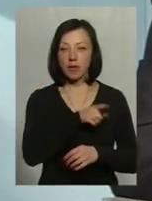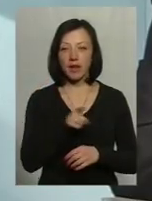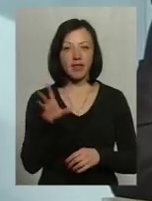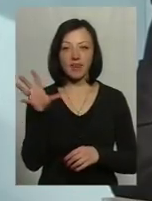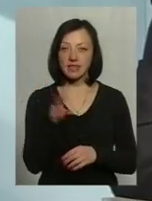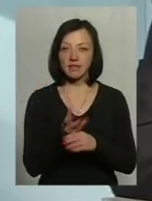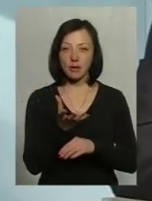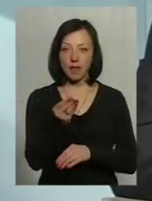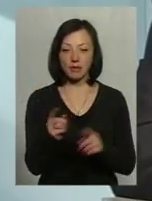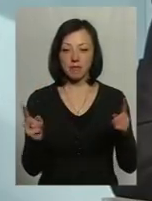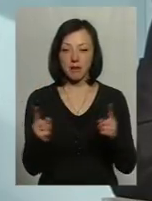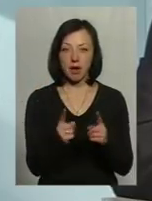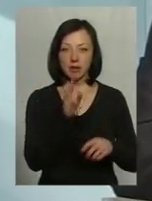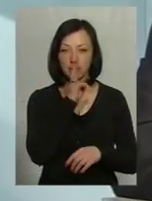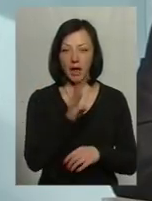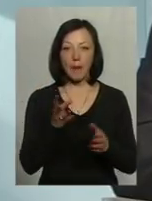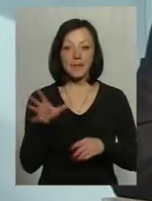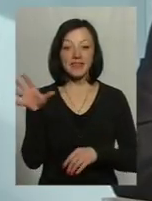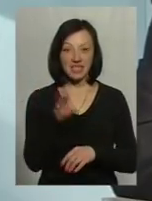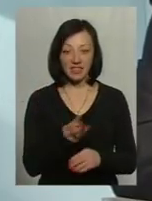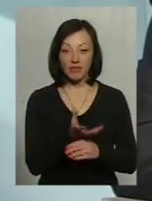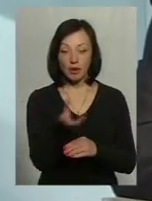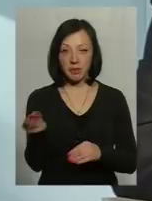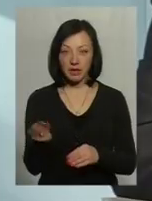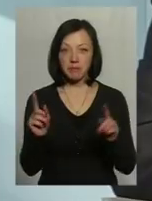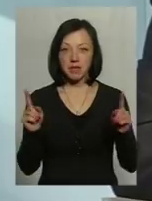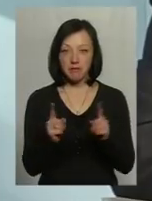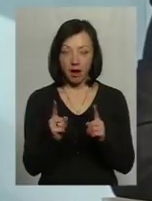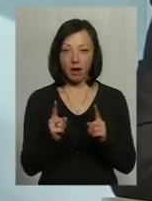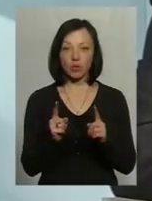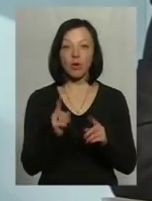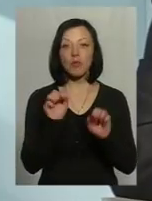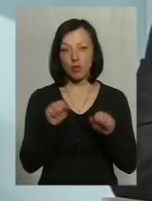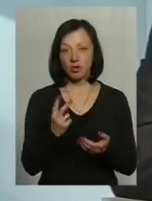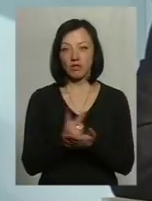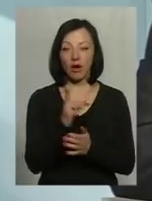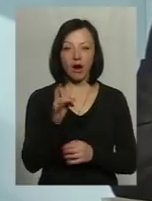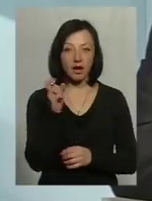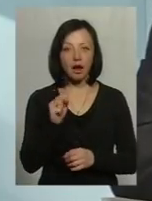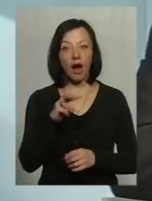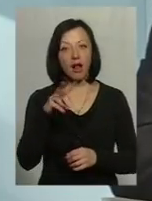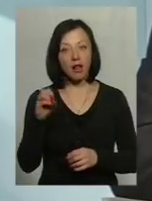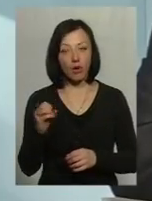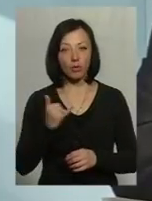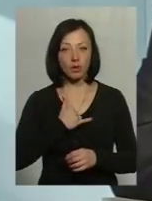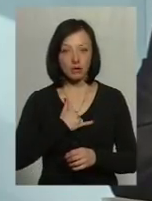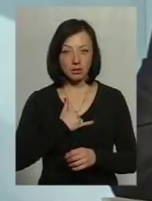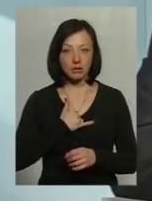мінімальну заробітну плату. Тобто, якби всі виплачували мінімальну, зараз збільшилося, то може і в два рази бути. Але ж в нас,